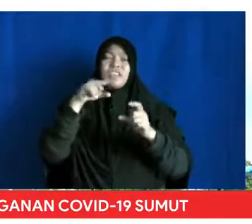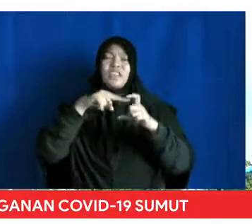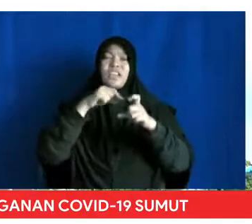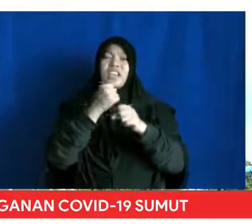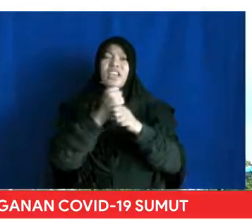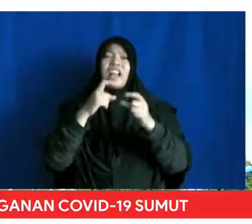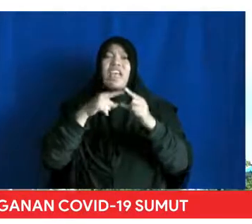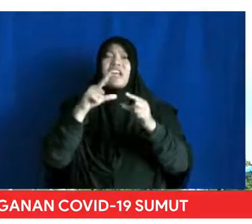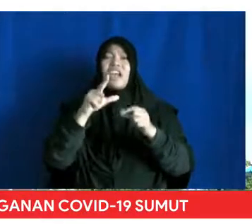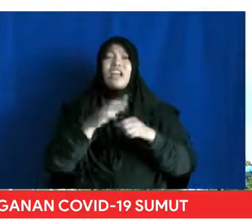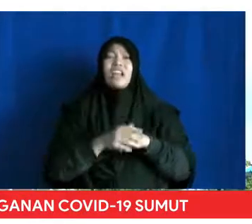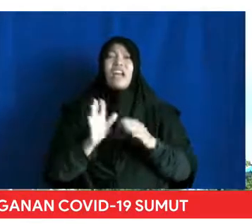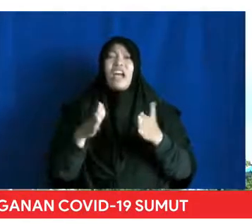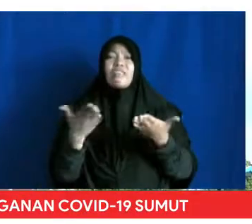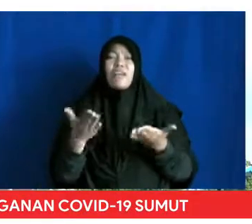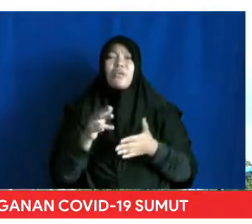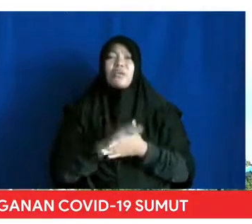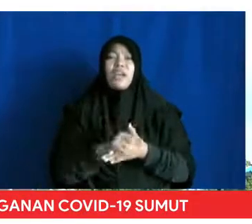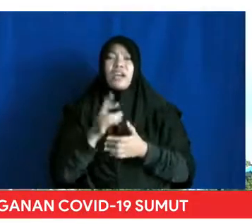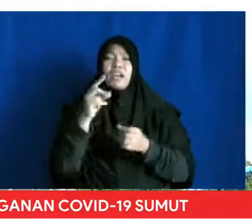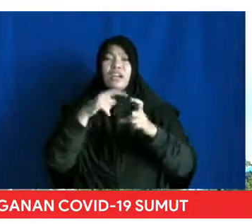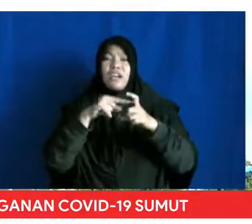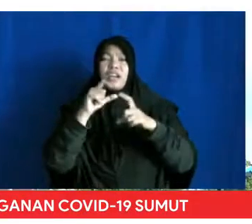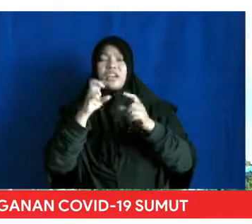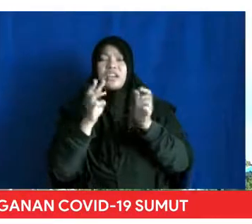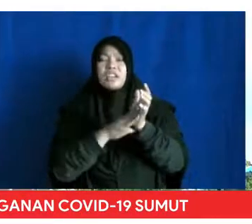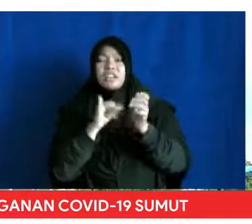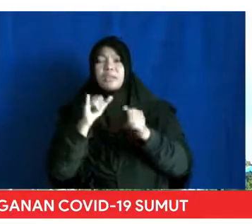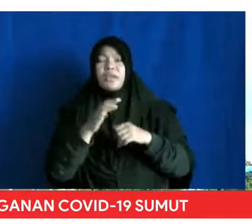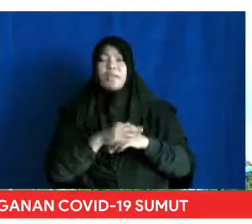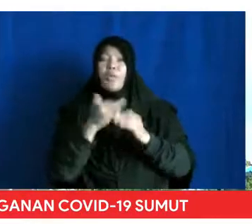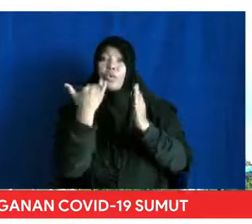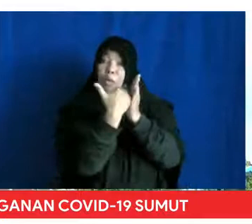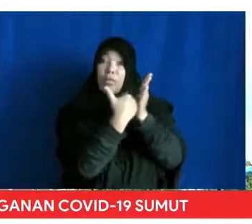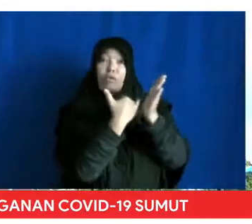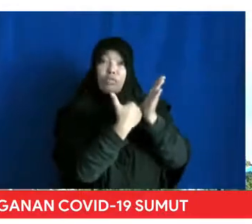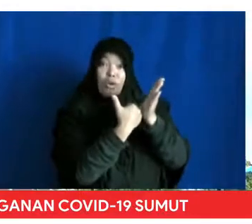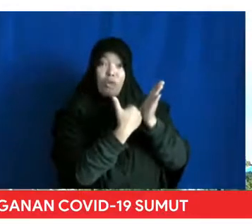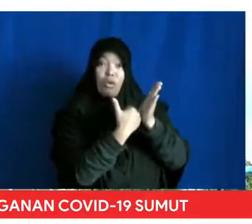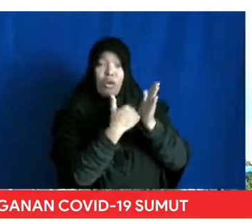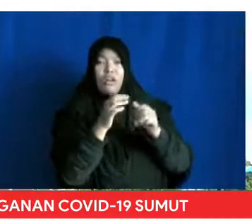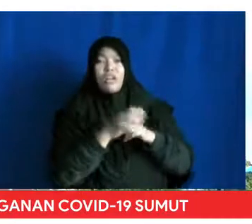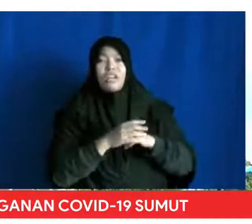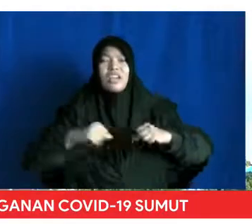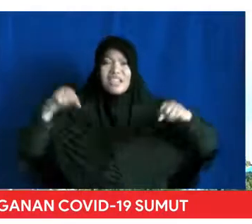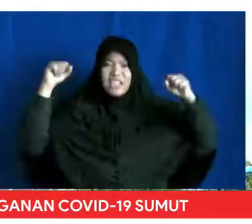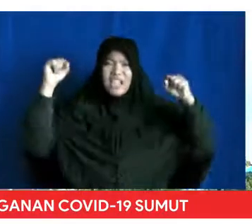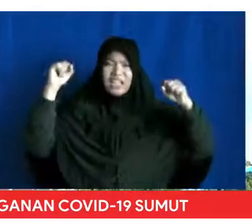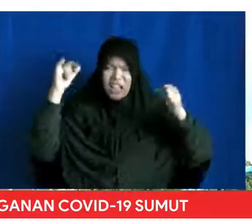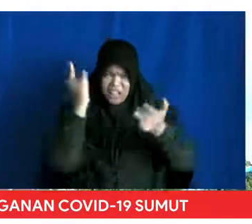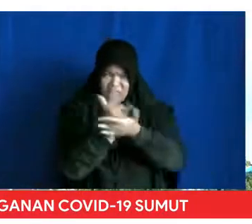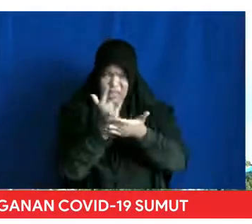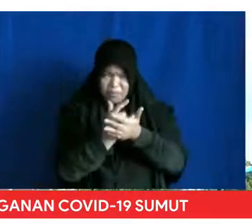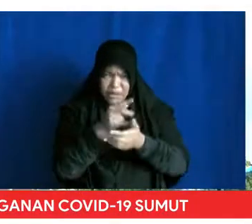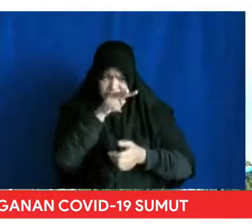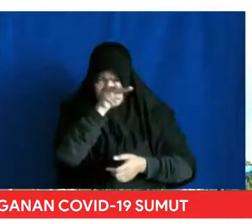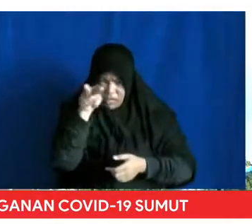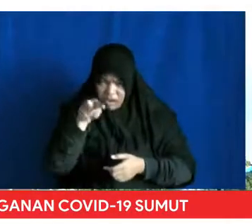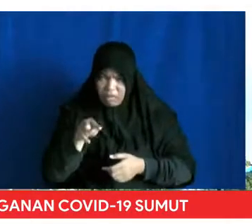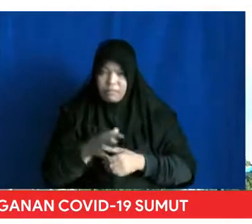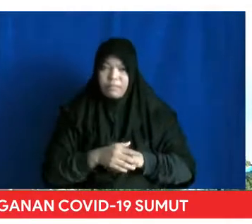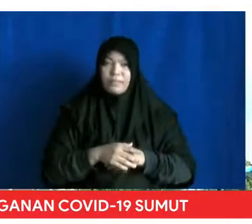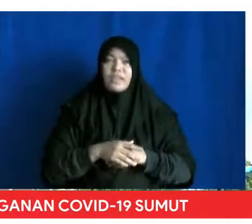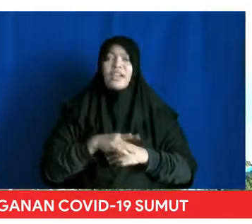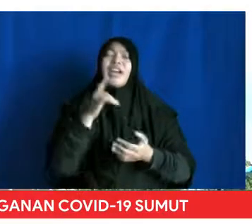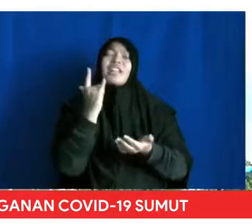Provinsi Sumatera Utara Untuk protokol penanganannya Secara protokol kesehatan Kita tetap lakukan Kita akan lakukan screening